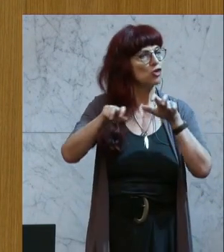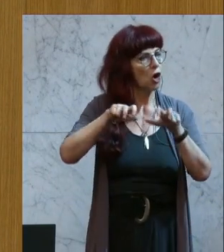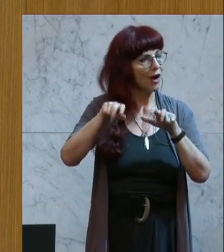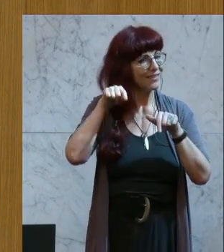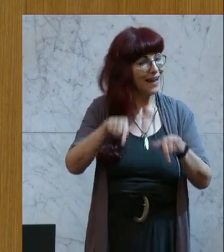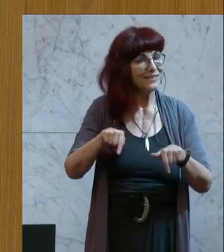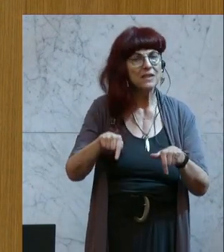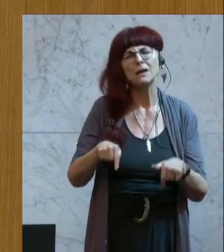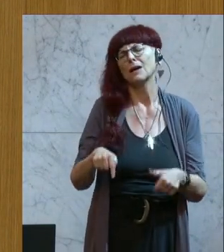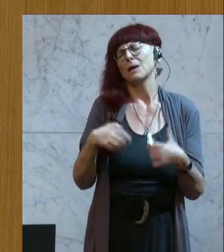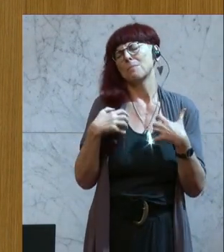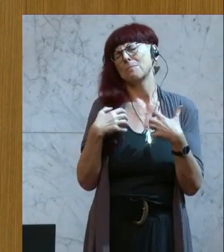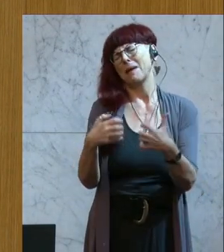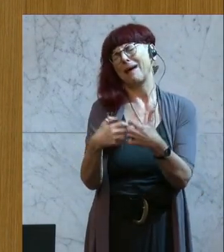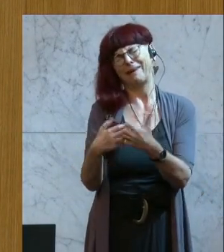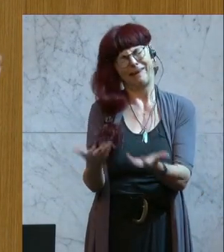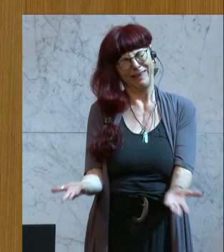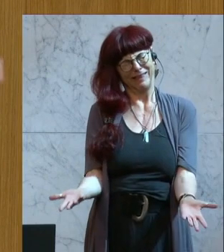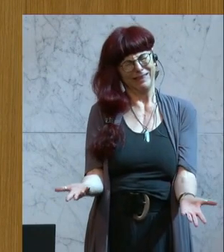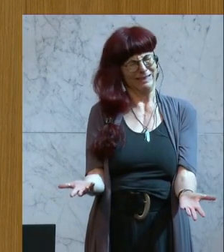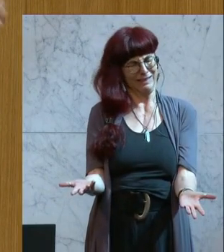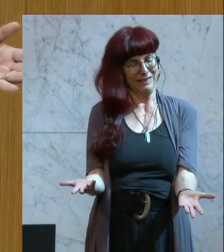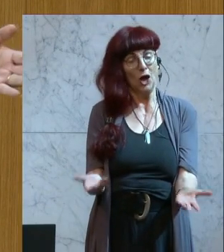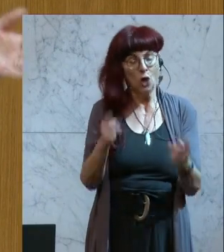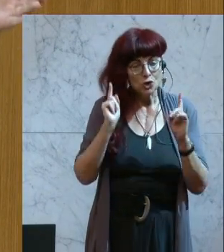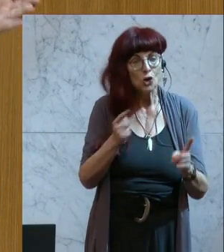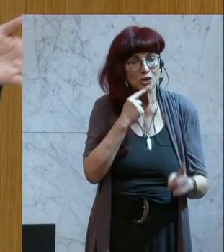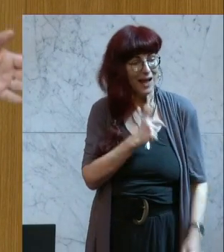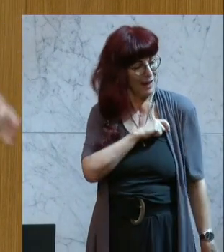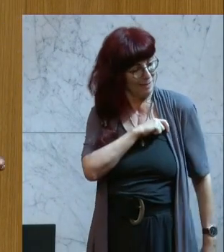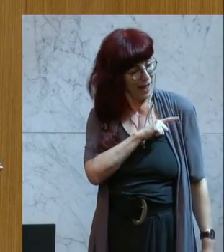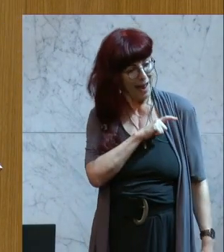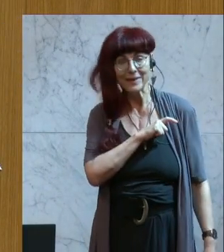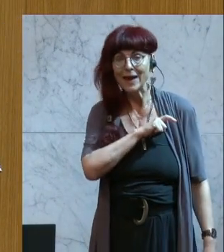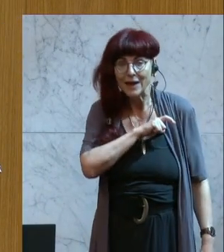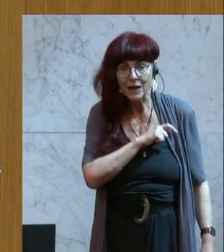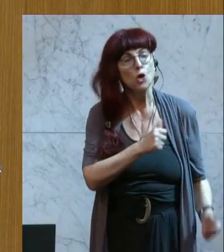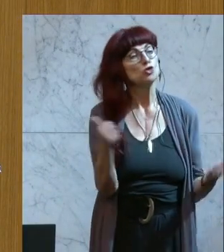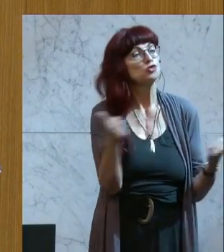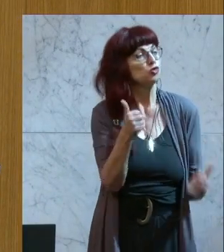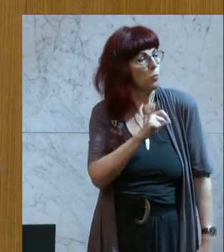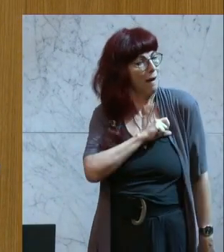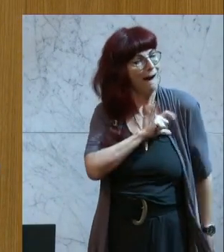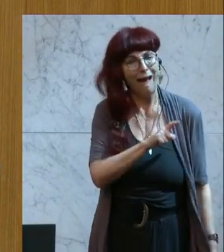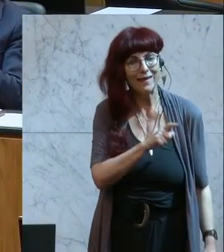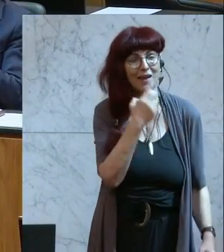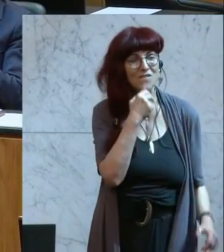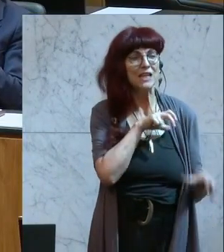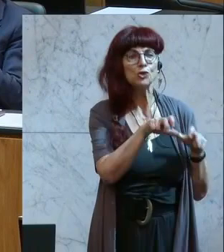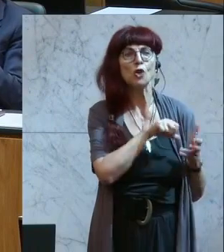Märchen. Stehen Sie wenigstens dazu, dass Sie Reiche und Superreiche nicht besteuern wollen. Das wäre die ehrliche Variante.